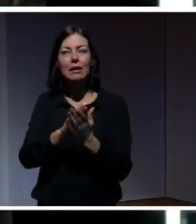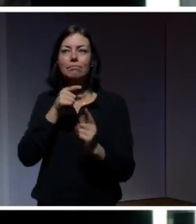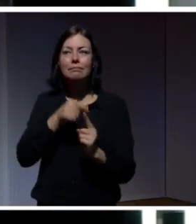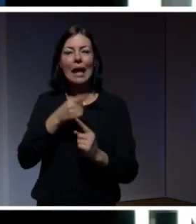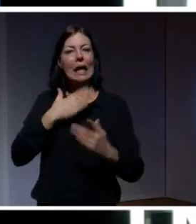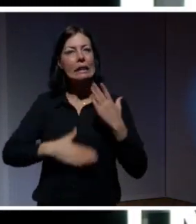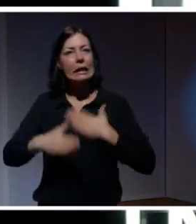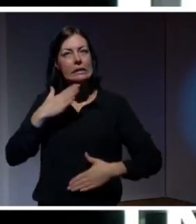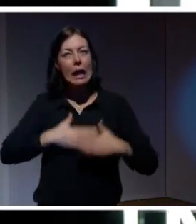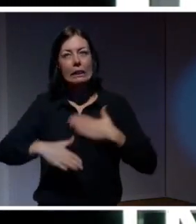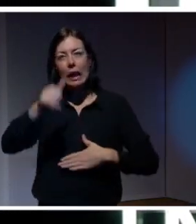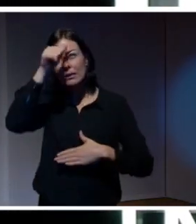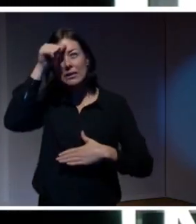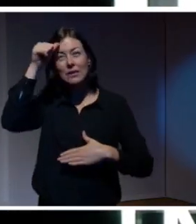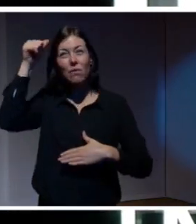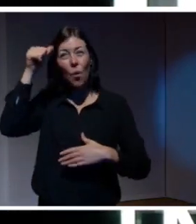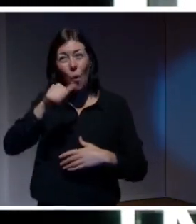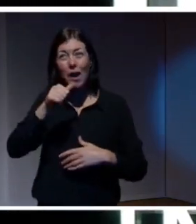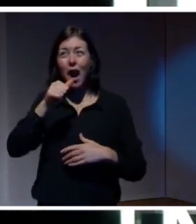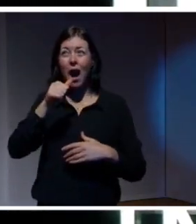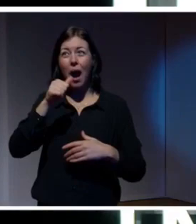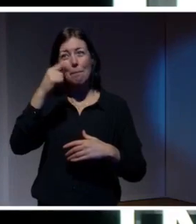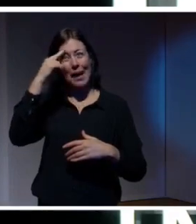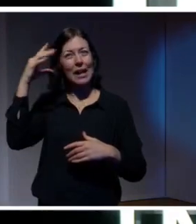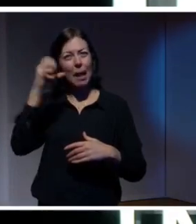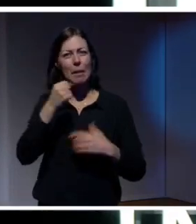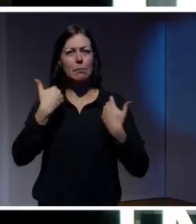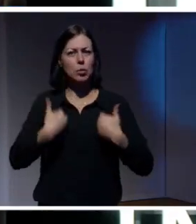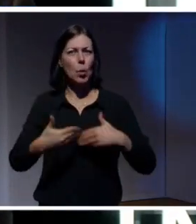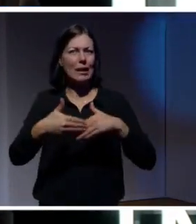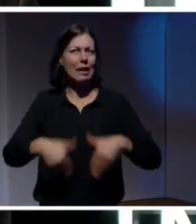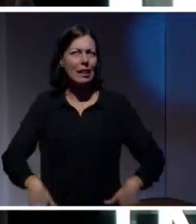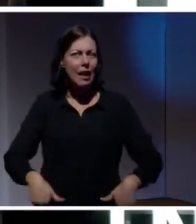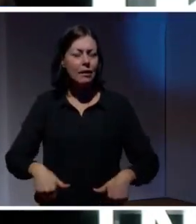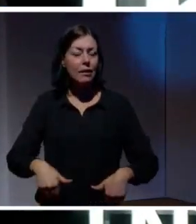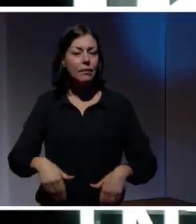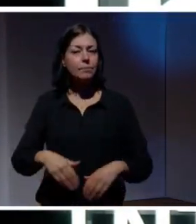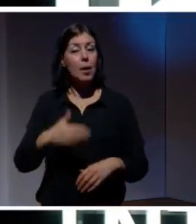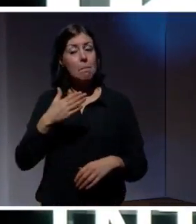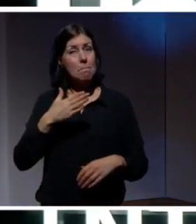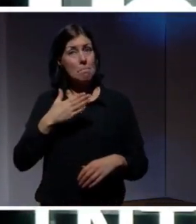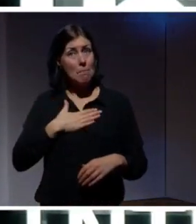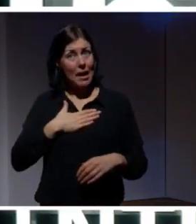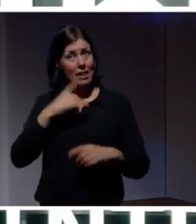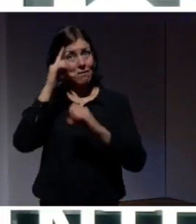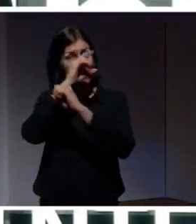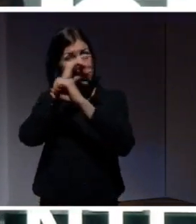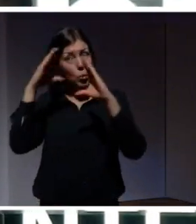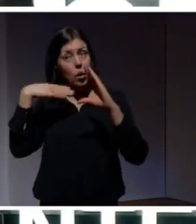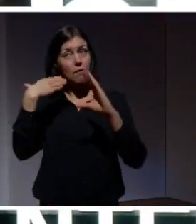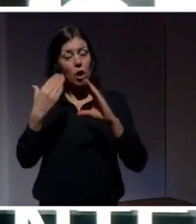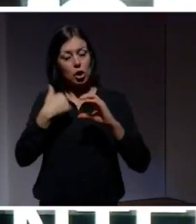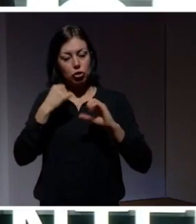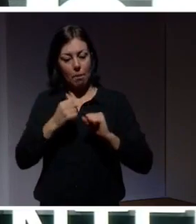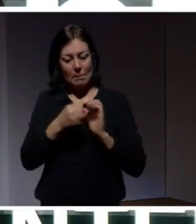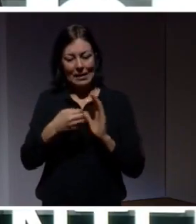komplexa begreppet personlig integritet. Och min vision i det var att beskriva begreppet på ett sådant sätt så